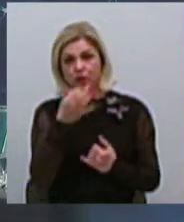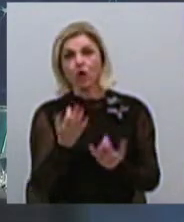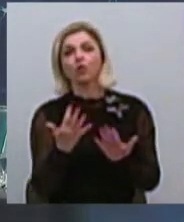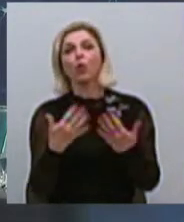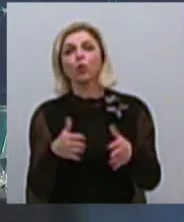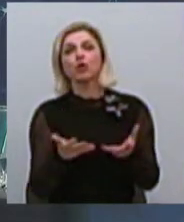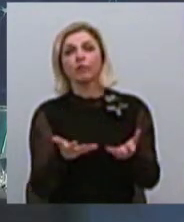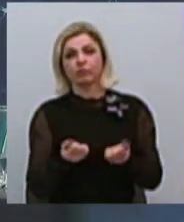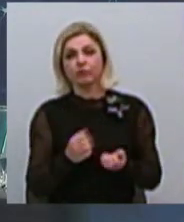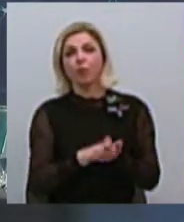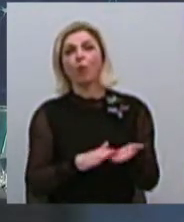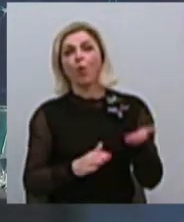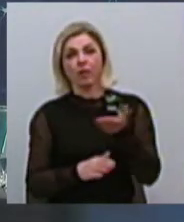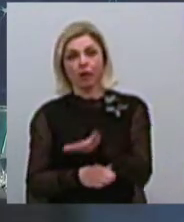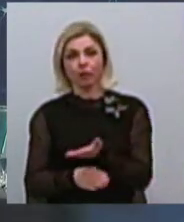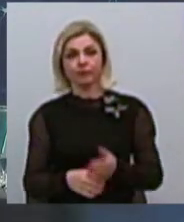проєктів подано?